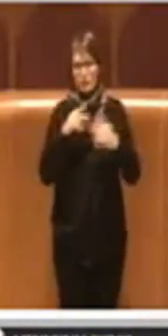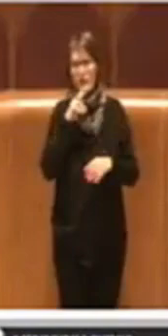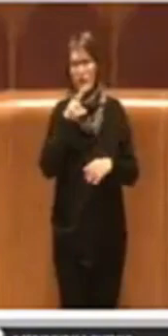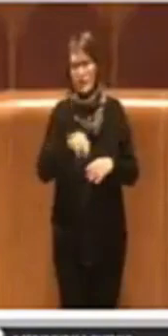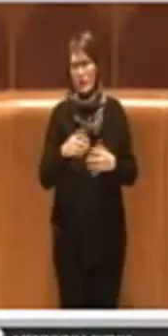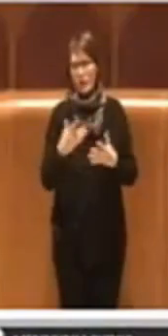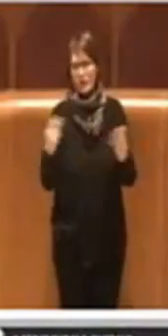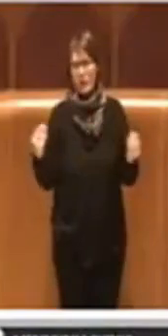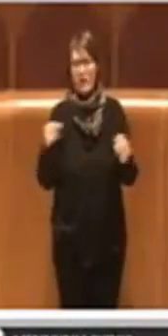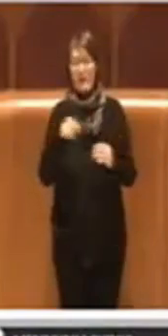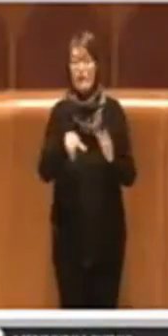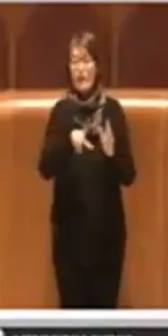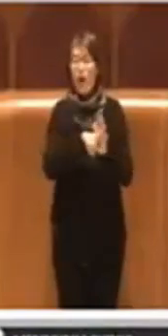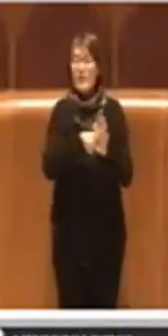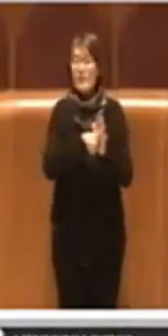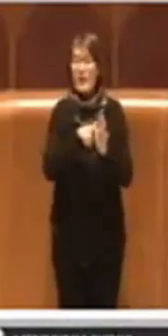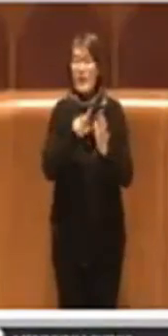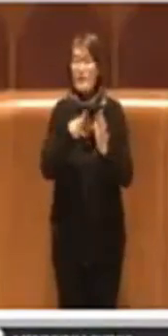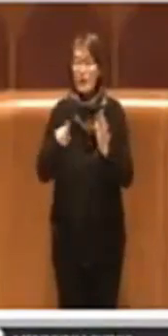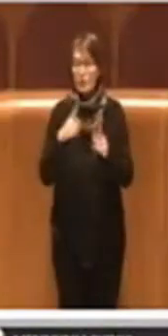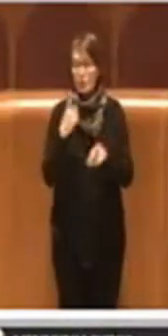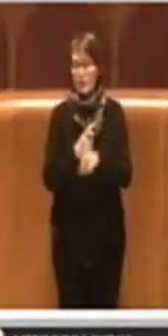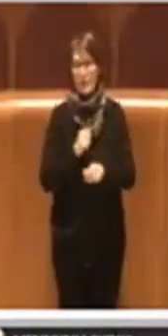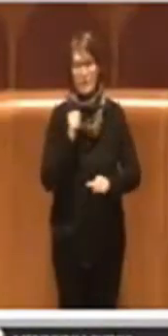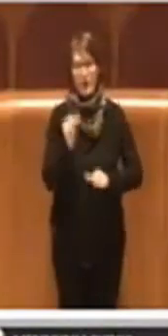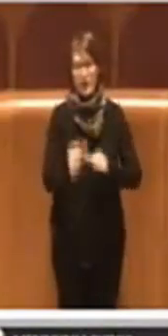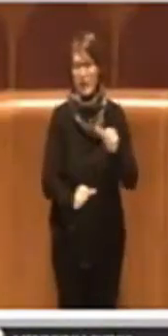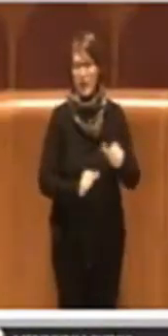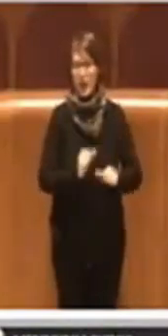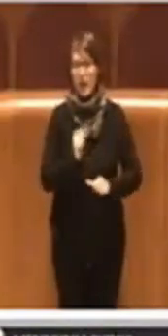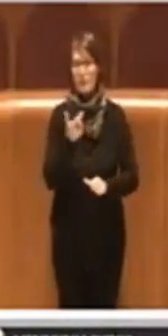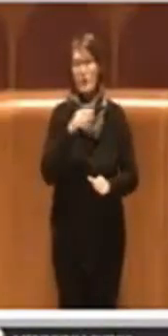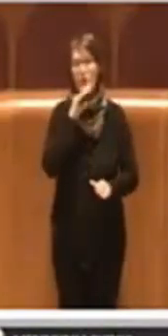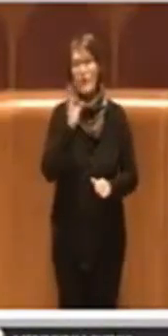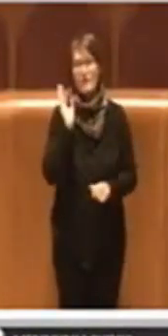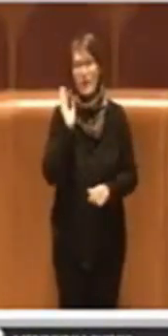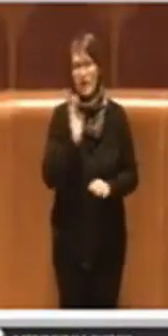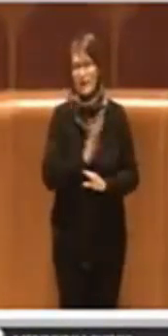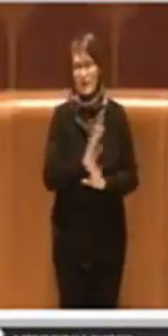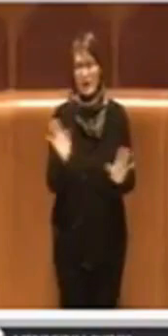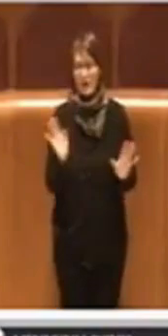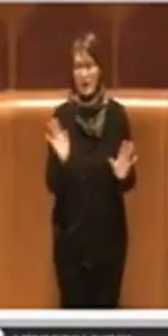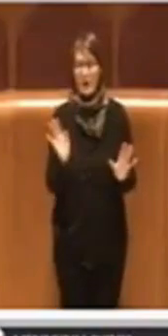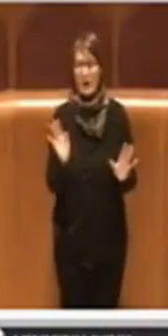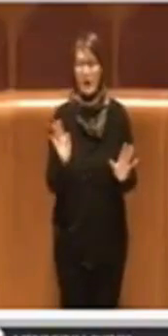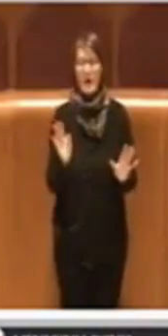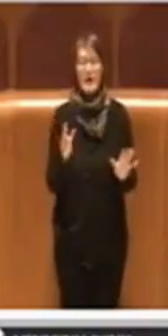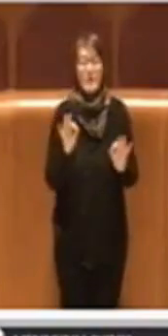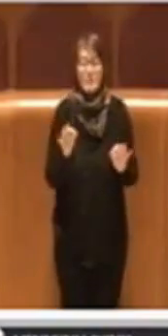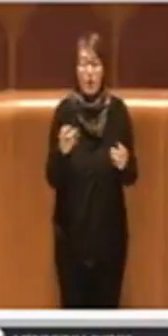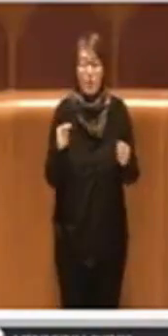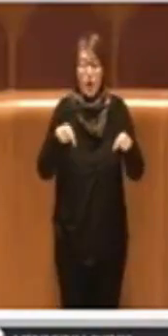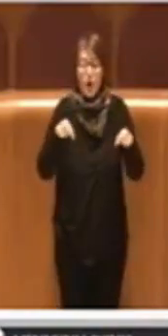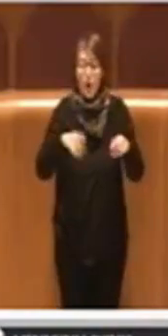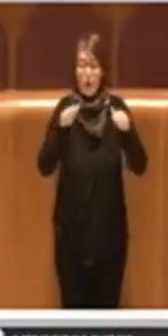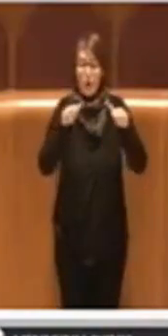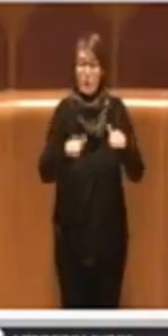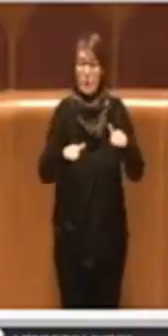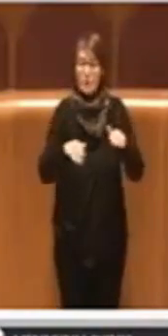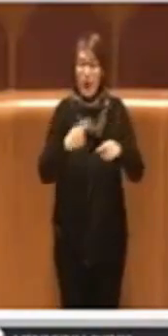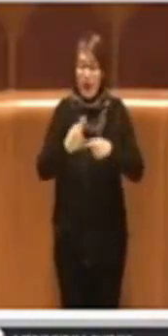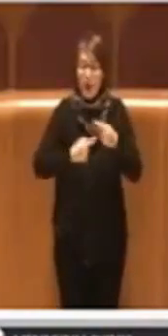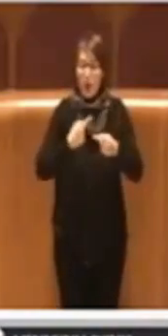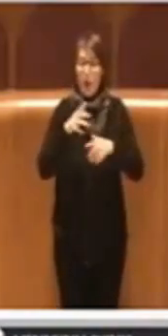legge che deve essere cambiata, una legge datata che non può tutelare ancora il benessere degli animali.